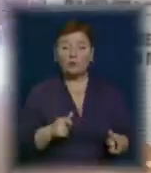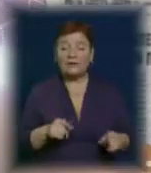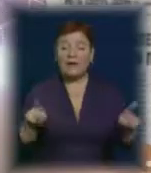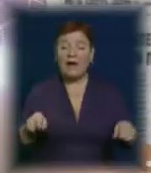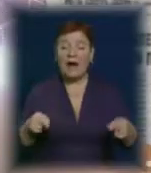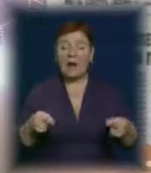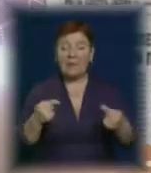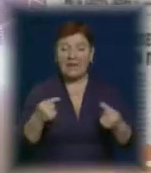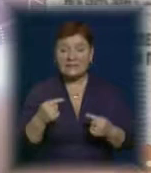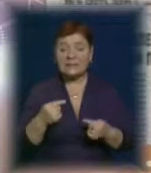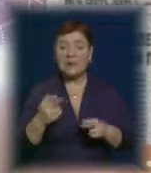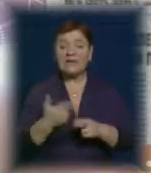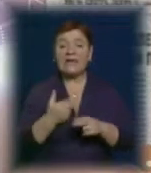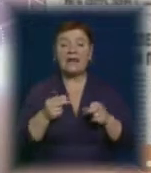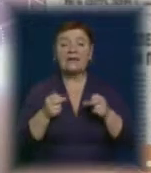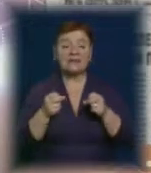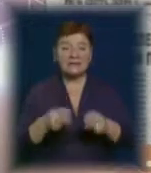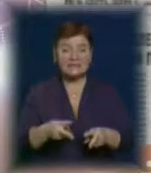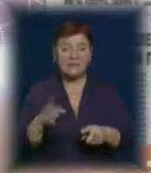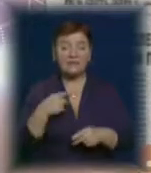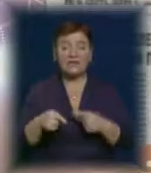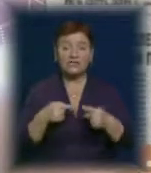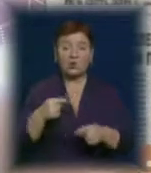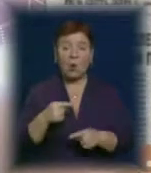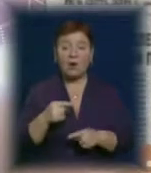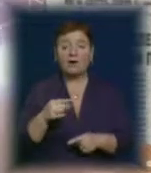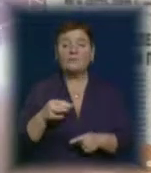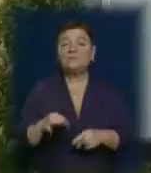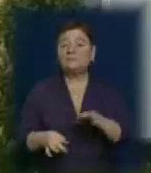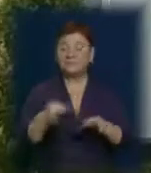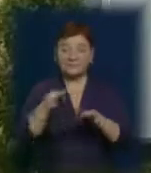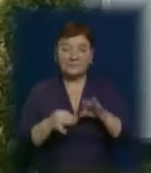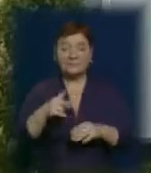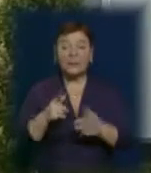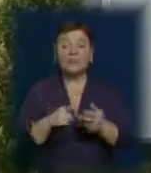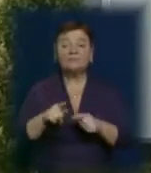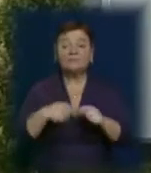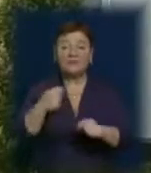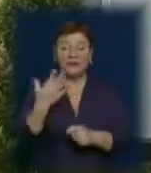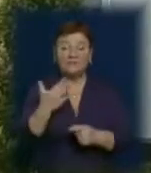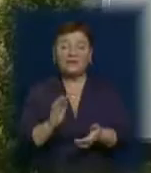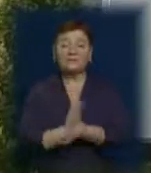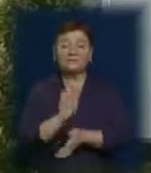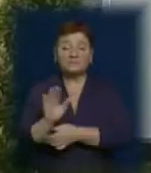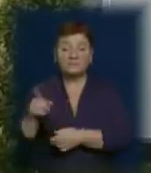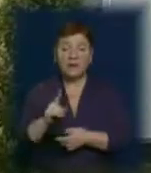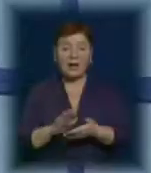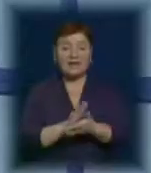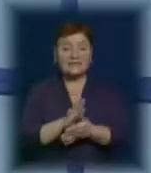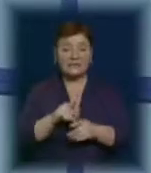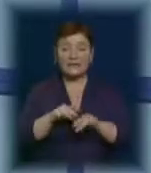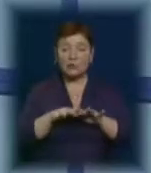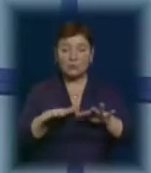вважають, що існує ризик вчинення редактором іншого кримінального правопорушення, оскільки він продовжує друк та розповсюдження газети.